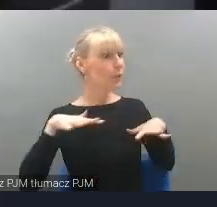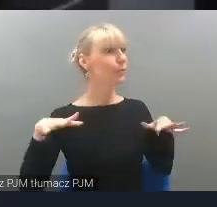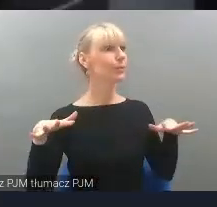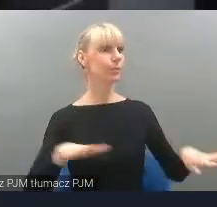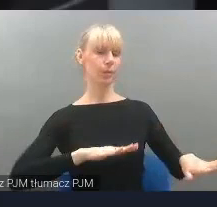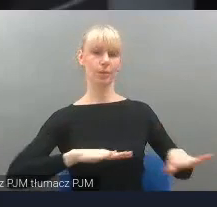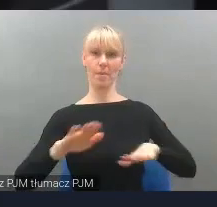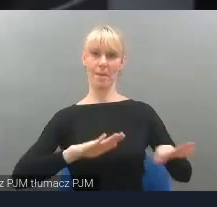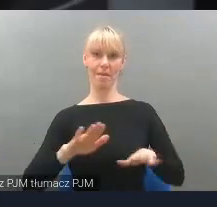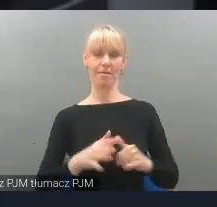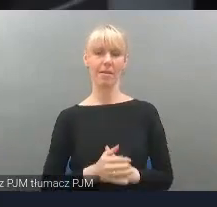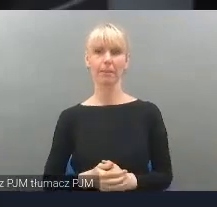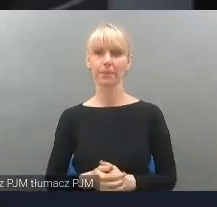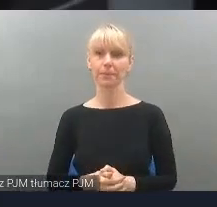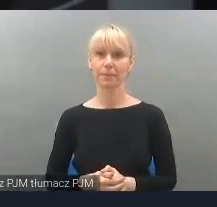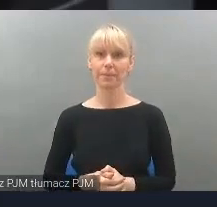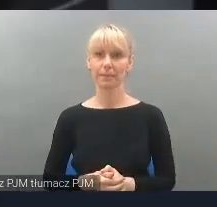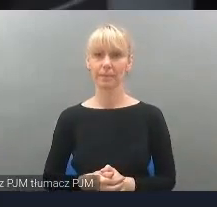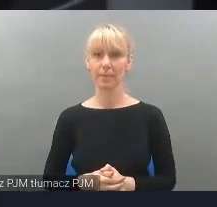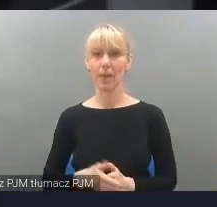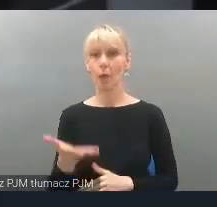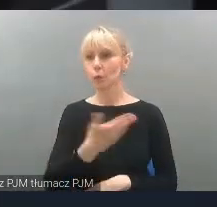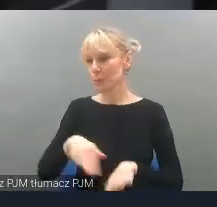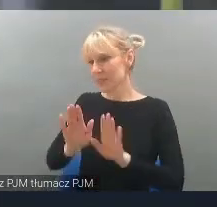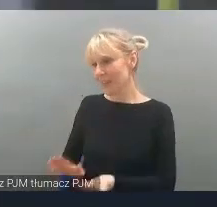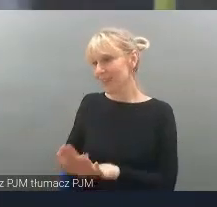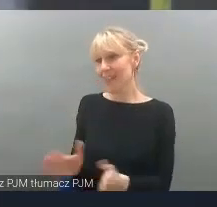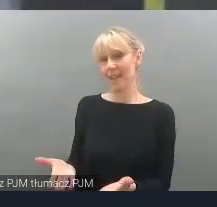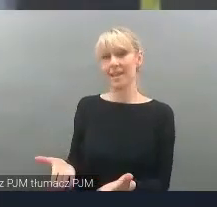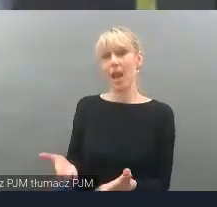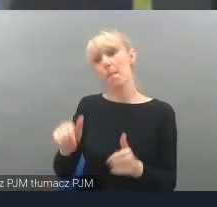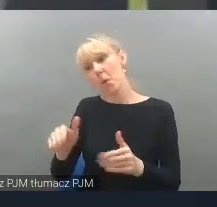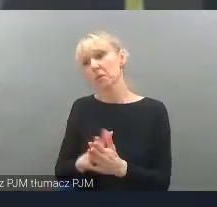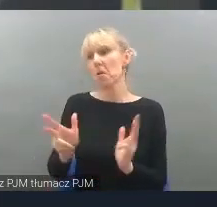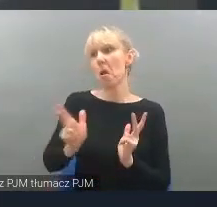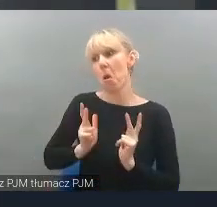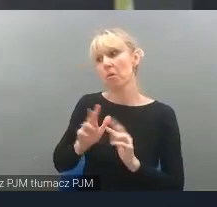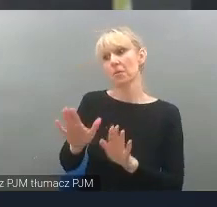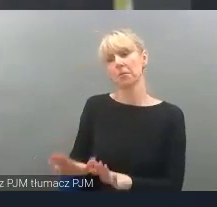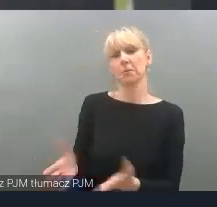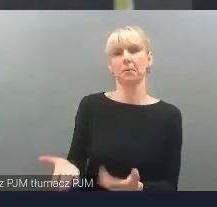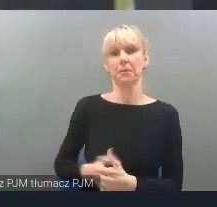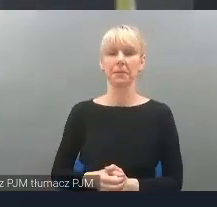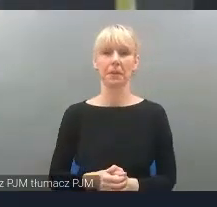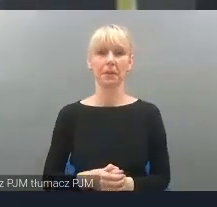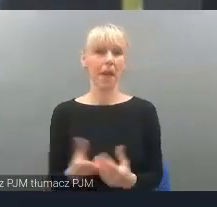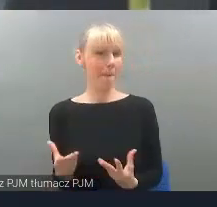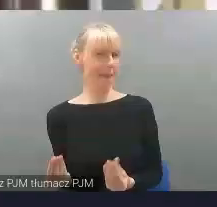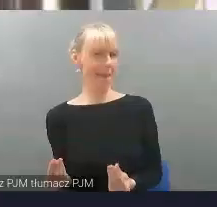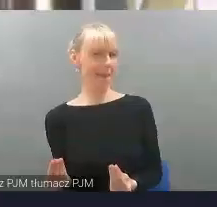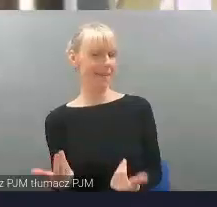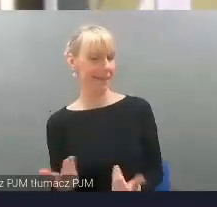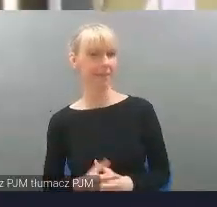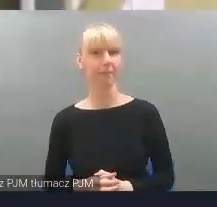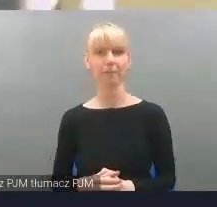dużo jest. Są mi siedzenia, można sobie usiąść jak coś tam mięciutkie i